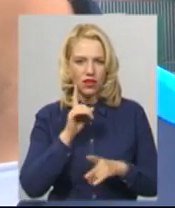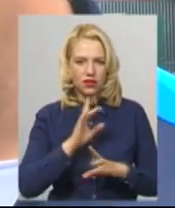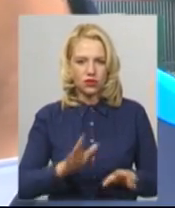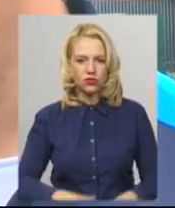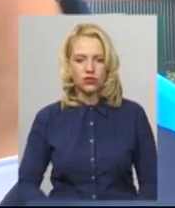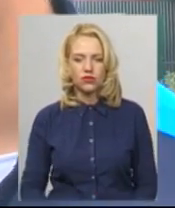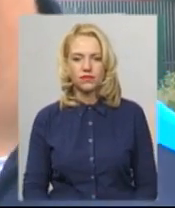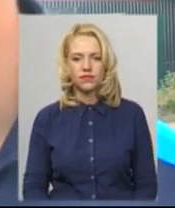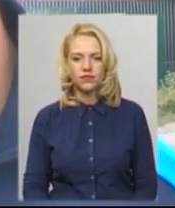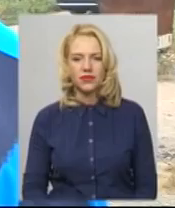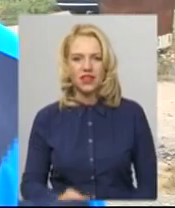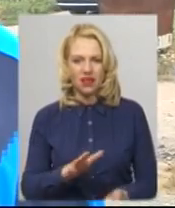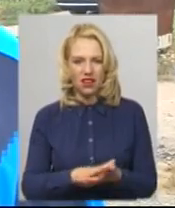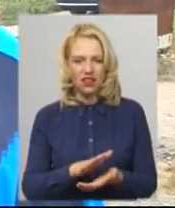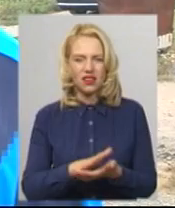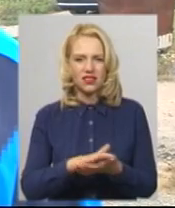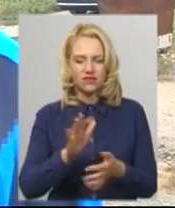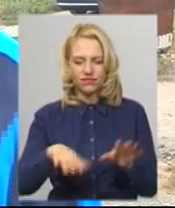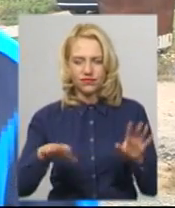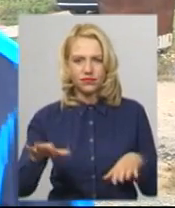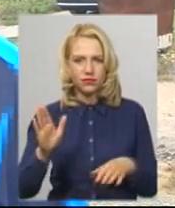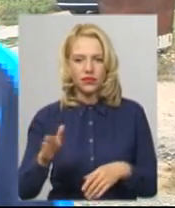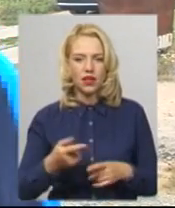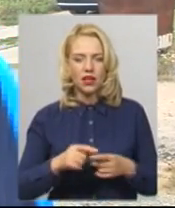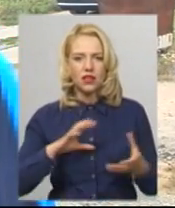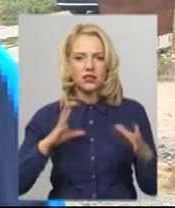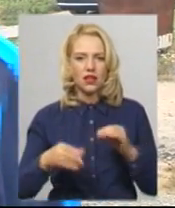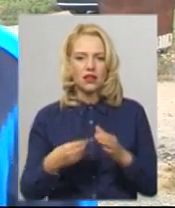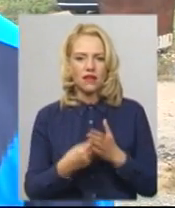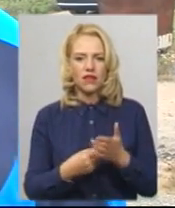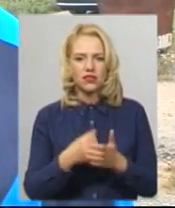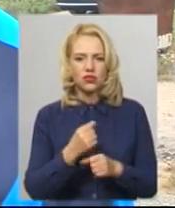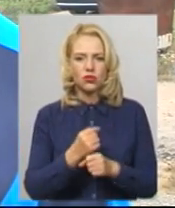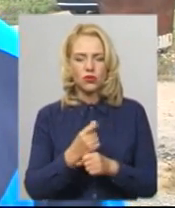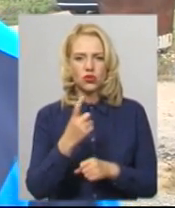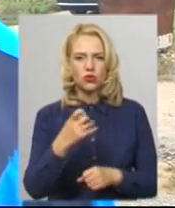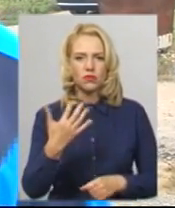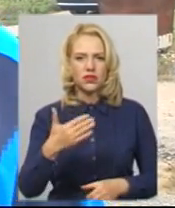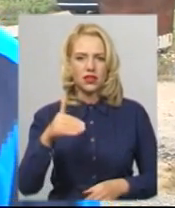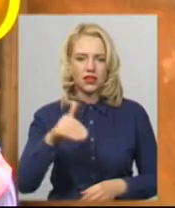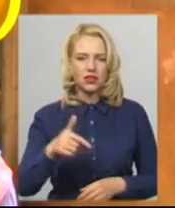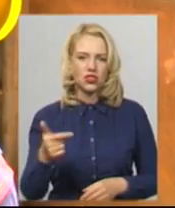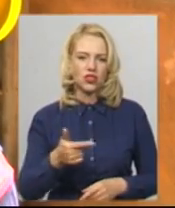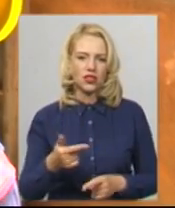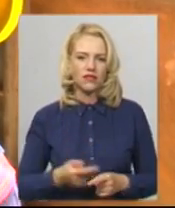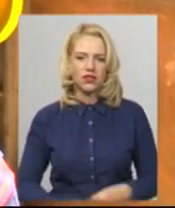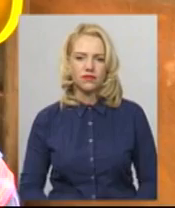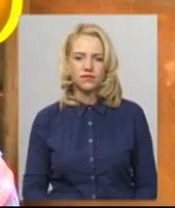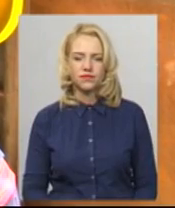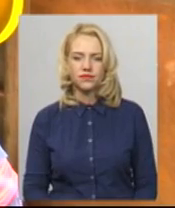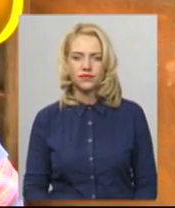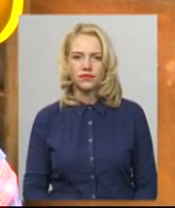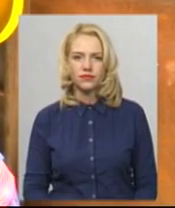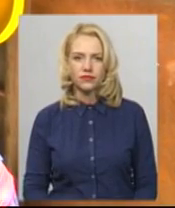і грізніше. Загальна вартість робіт сягає порядка 150 тисяч гривень. Леся Боровець, Юрій